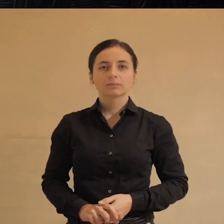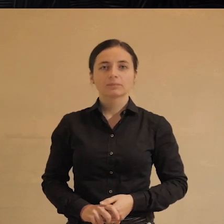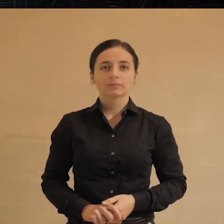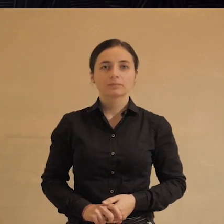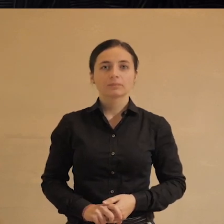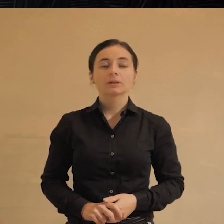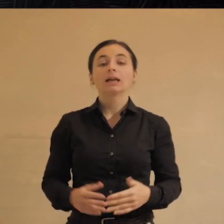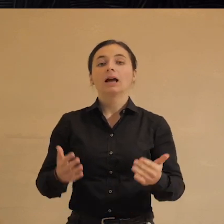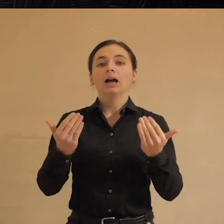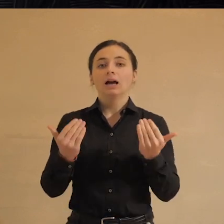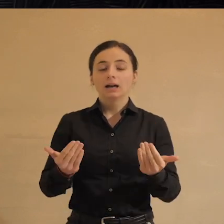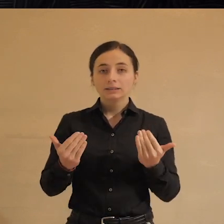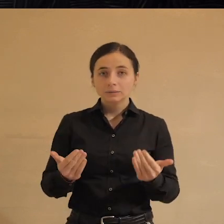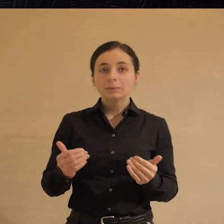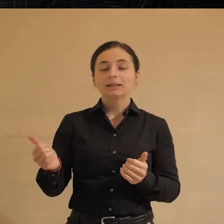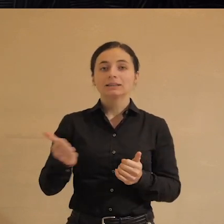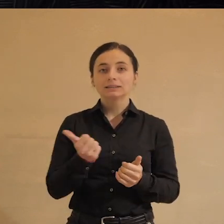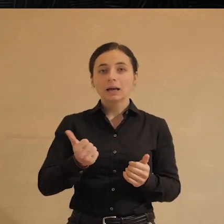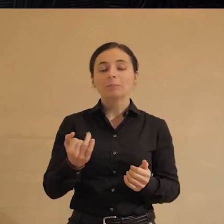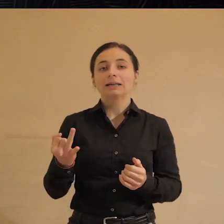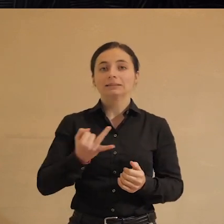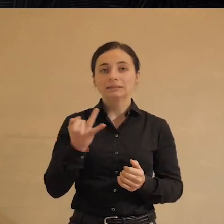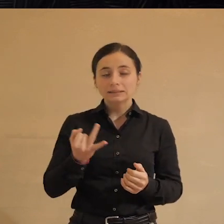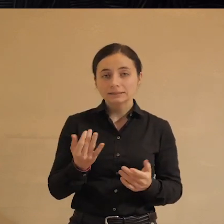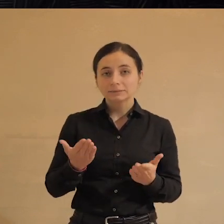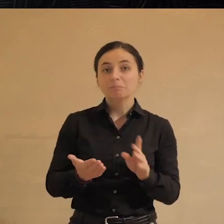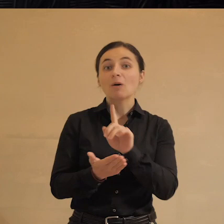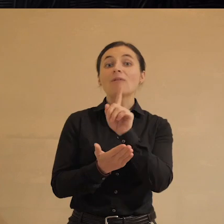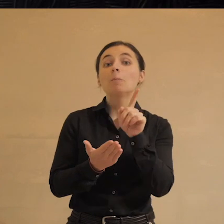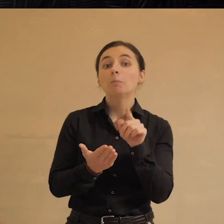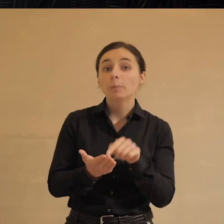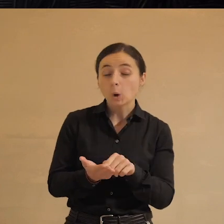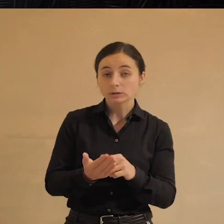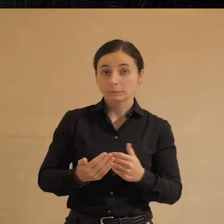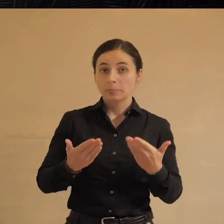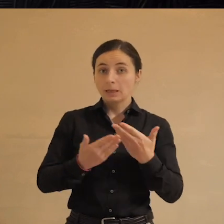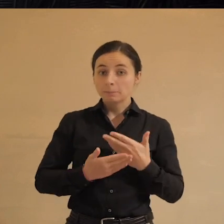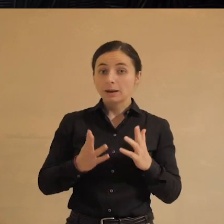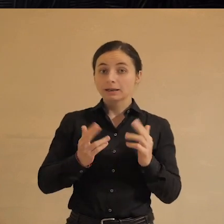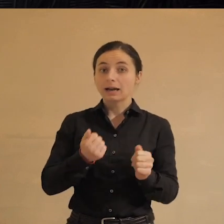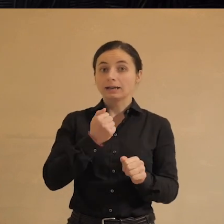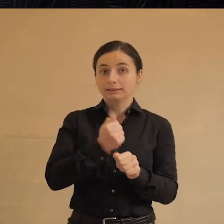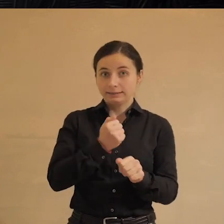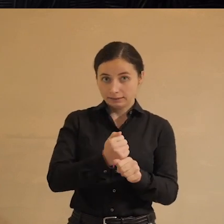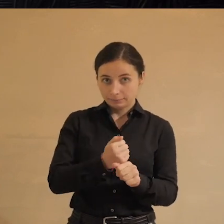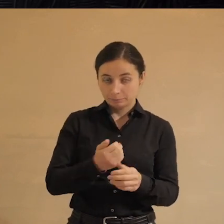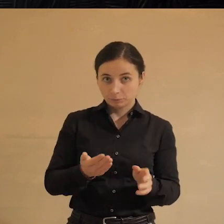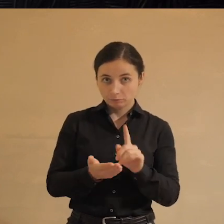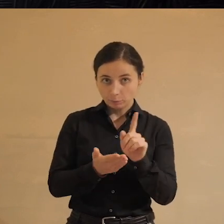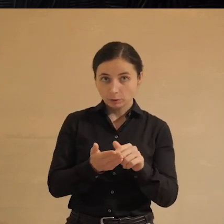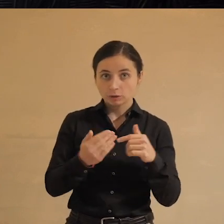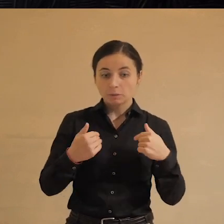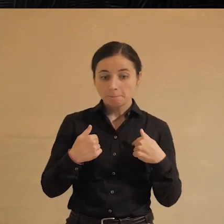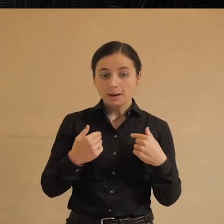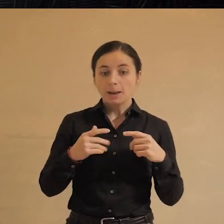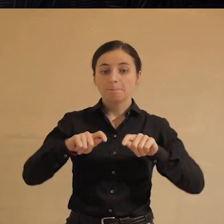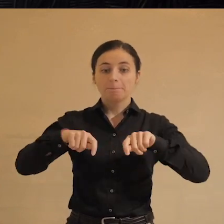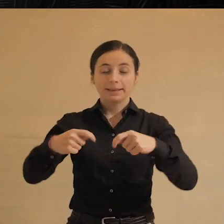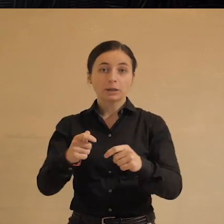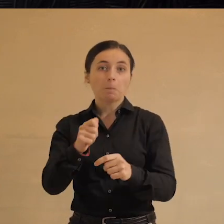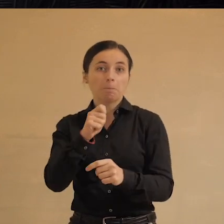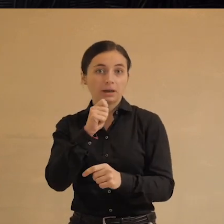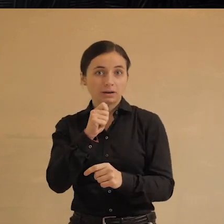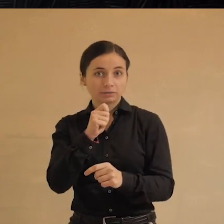Так, и теперь самое интересное. Теперь, наконец-то, интересные вопросы. А мы как делаем вопросы? Мы передаем людям